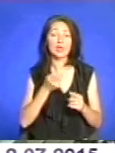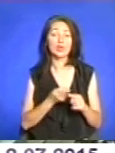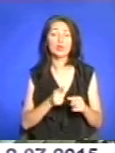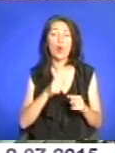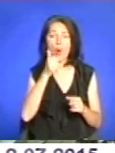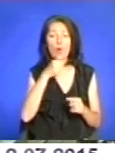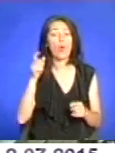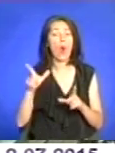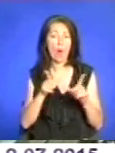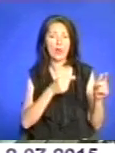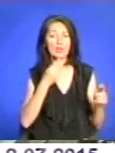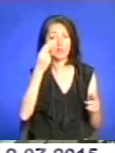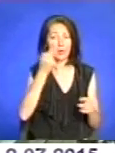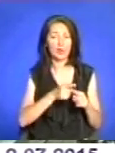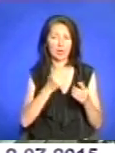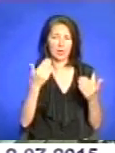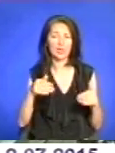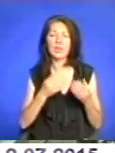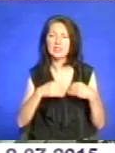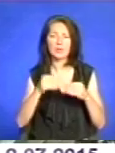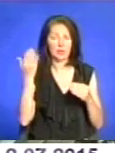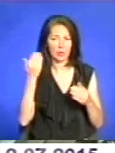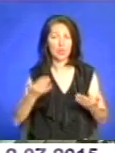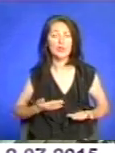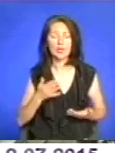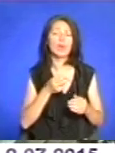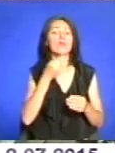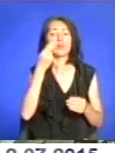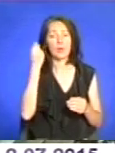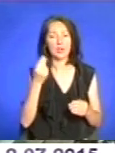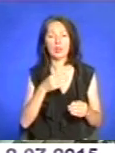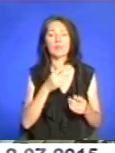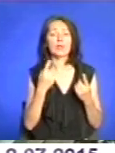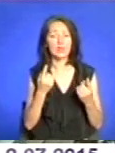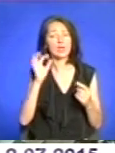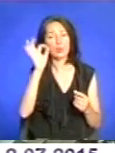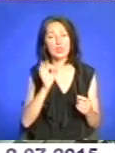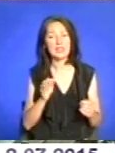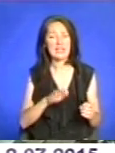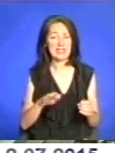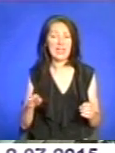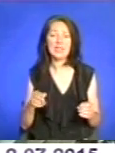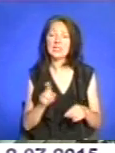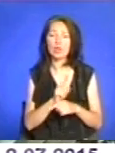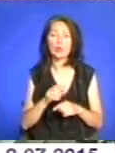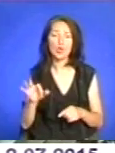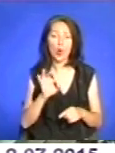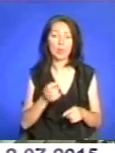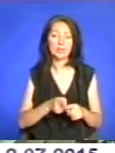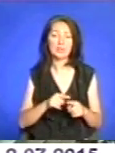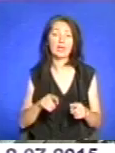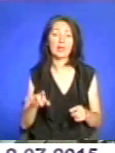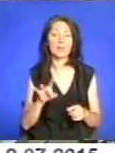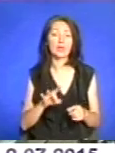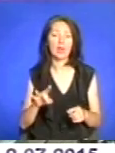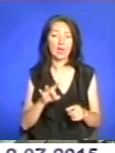Іспанії. Але цікаво, що величезний відсоток тих дітей, вони власне є з Тернопільської області. І через те навіть цей регіон Мурсія